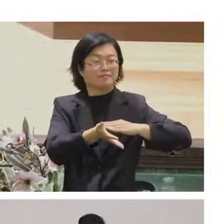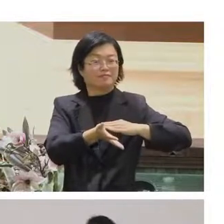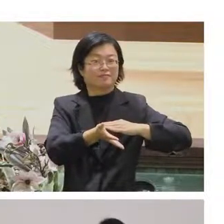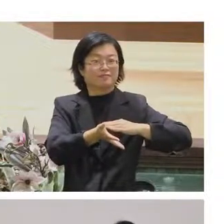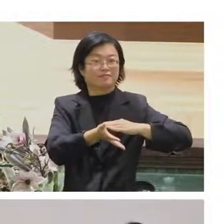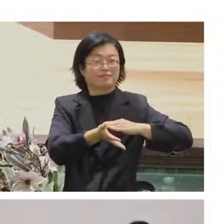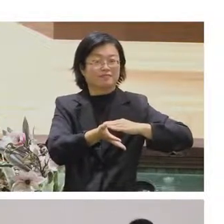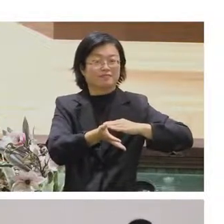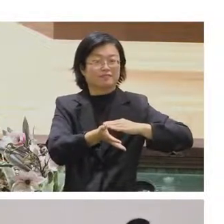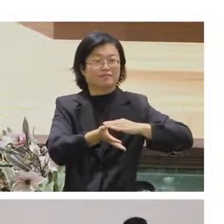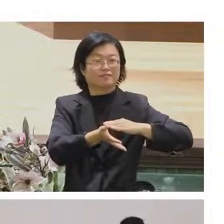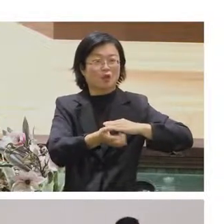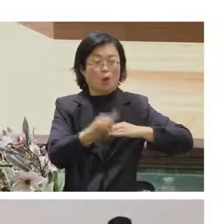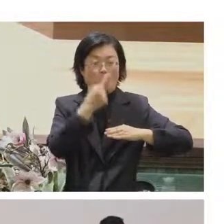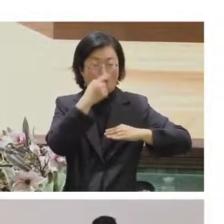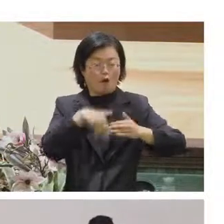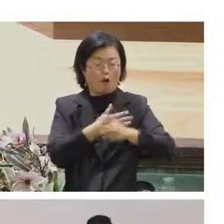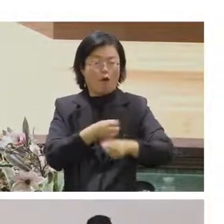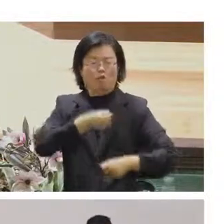這樣我可以給你一個麥克風